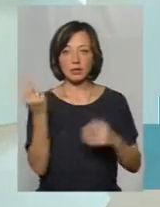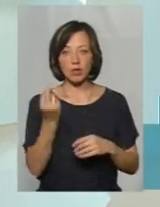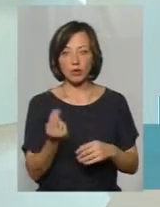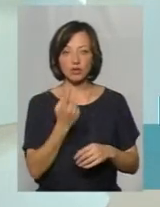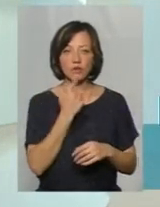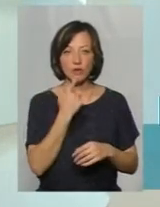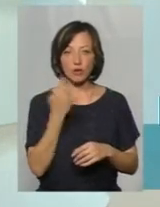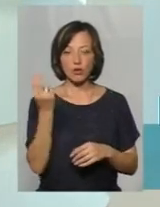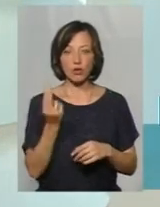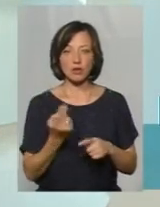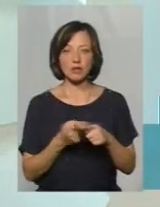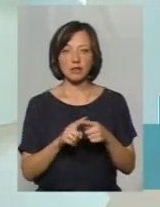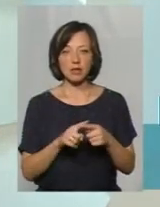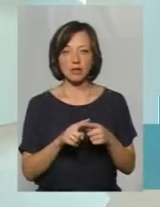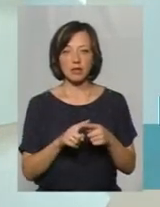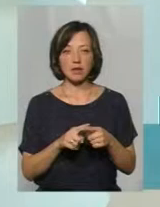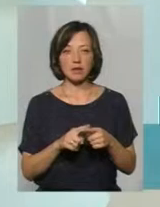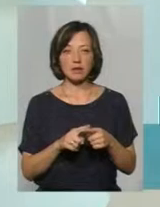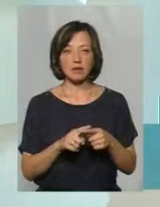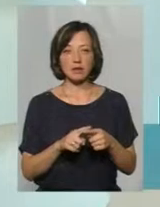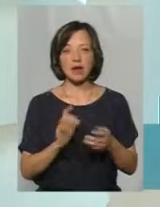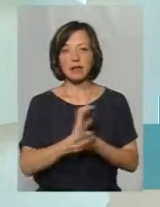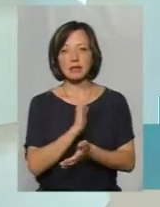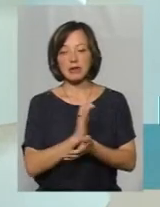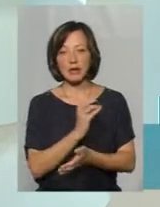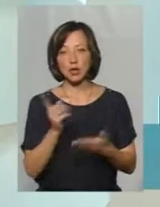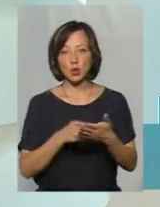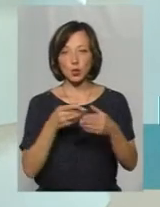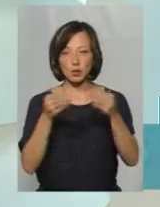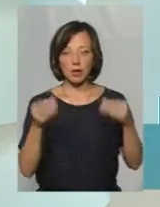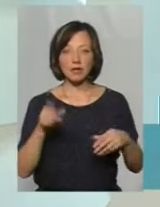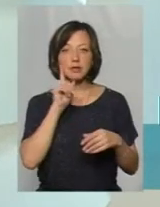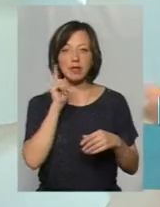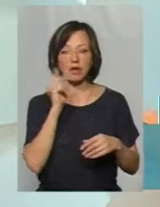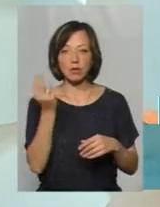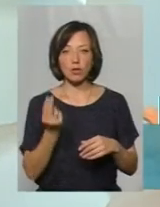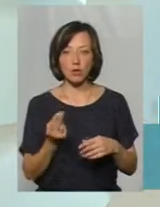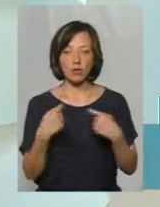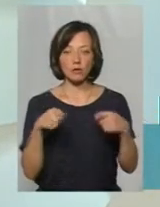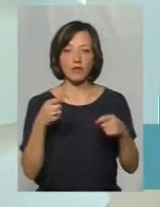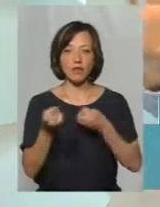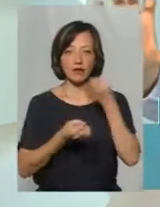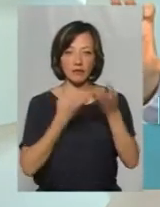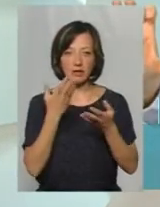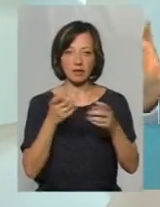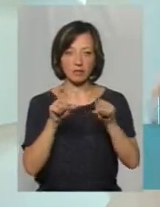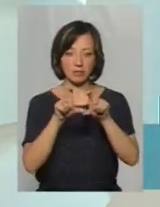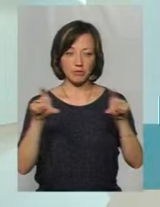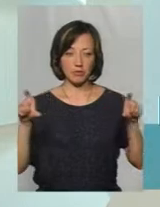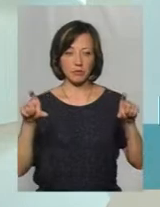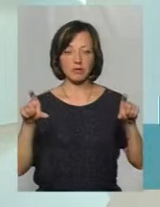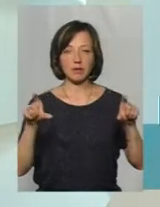там червоний кольор, наприклад, буде відповідати за газети, журнали. Зелений кольор, наприклад, там будуть продаватись квіті. Тобто така стрічка